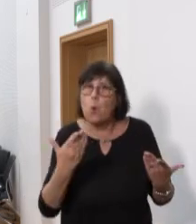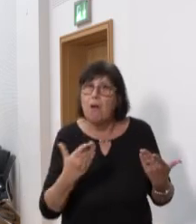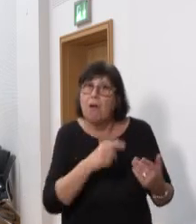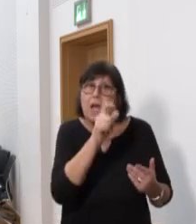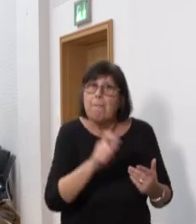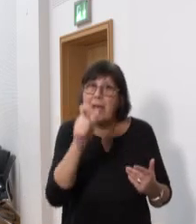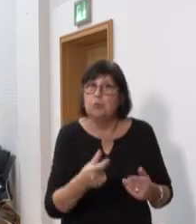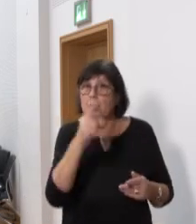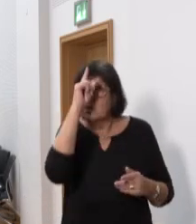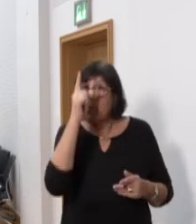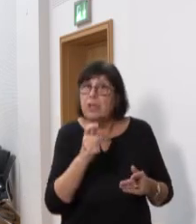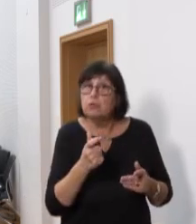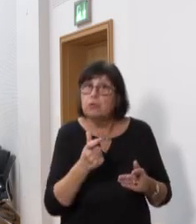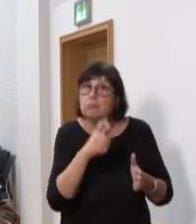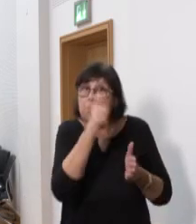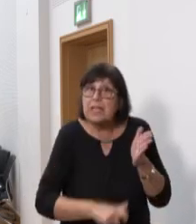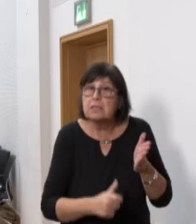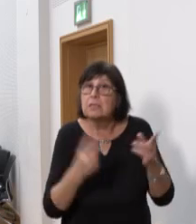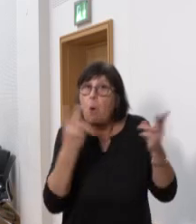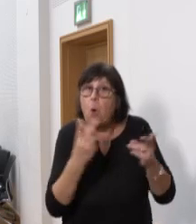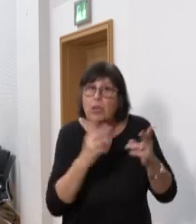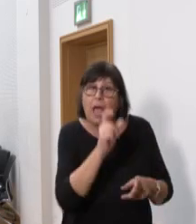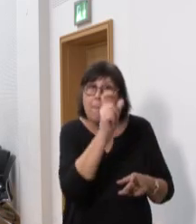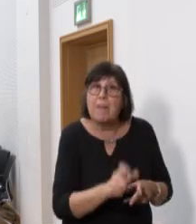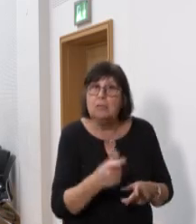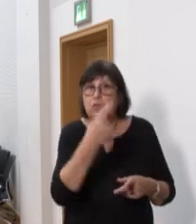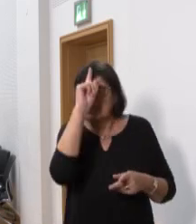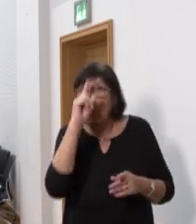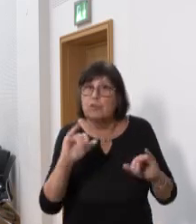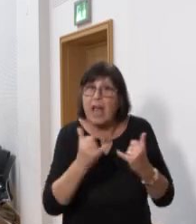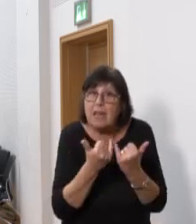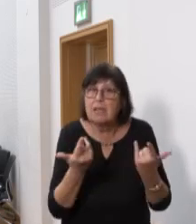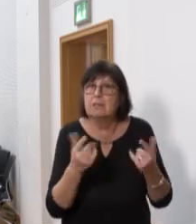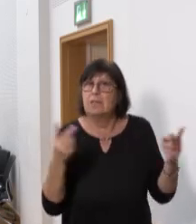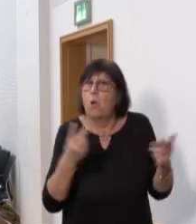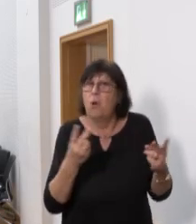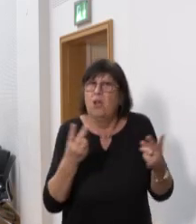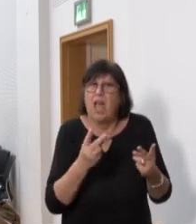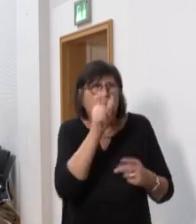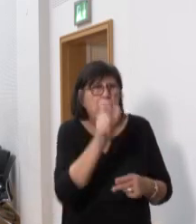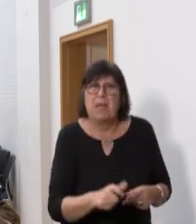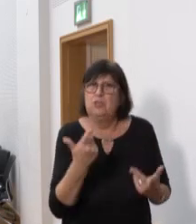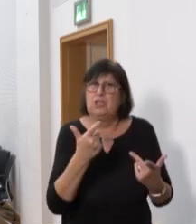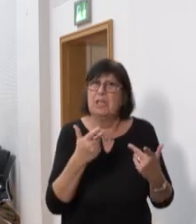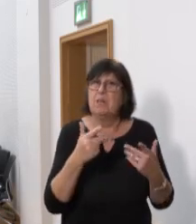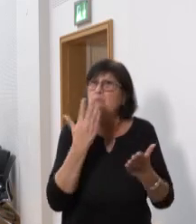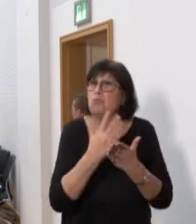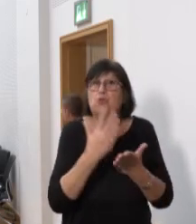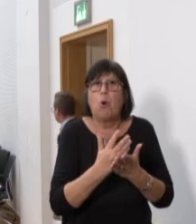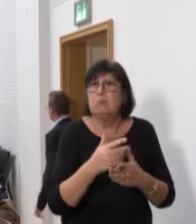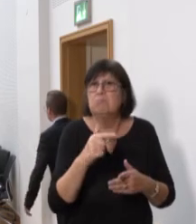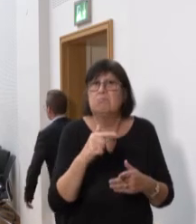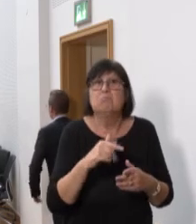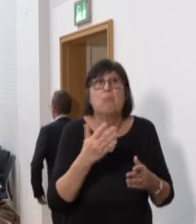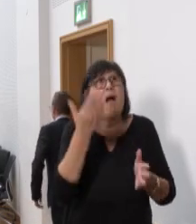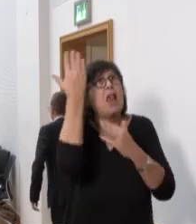Menschen mit deutscher Staatsangehörigkeit? Sind das Menschen mit deutschen Eltern? Sind das Menschen, die bereits seit drei Generationen